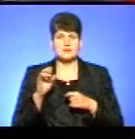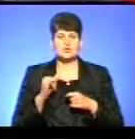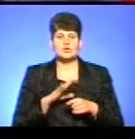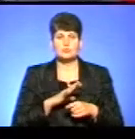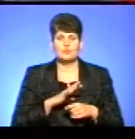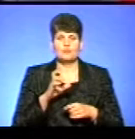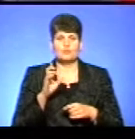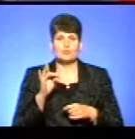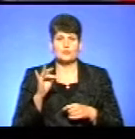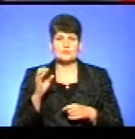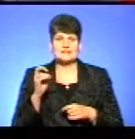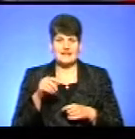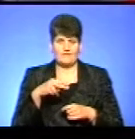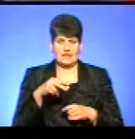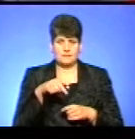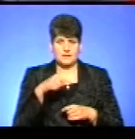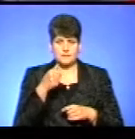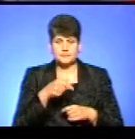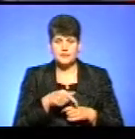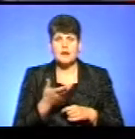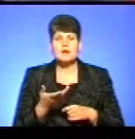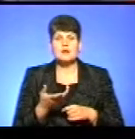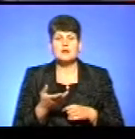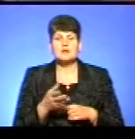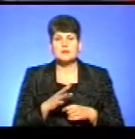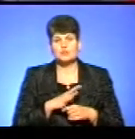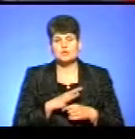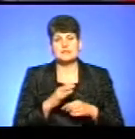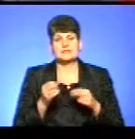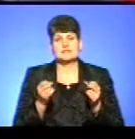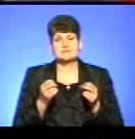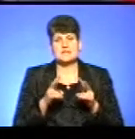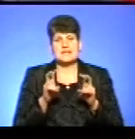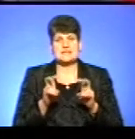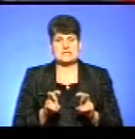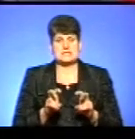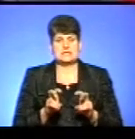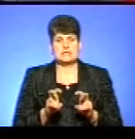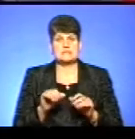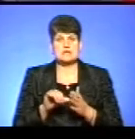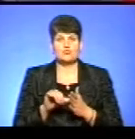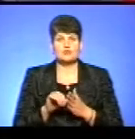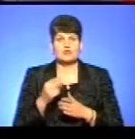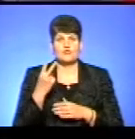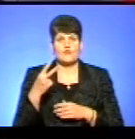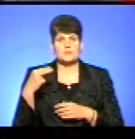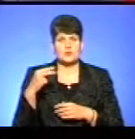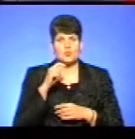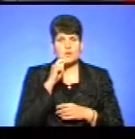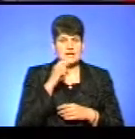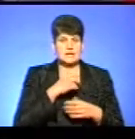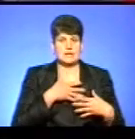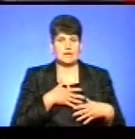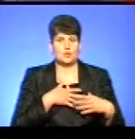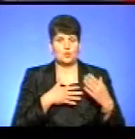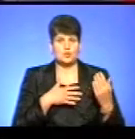Брюсселі цього липня, і відбулася ця спеціальне таке засідання за участі двох президентів України і Грузії